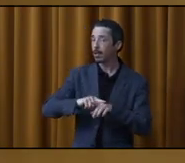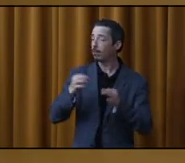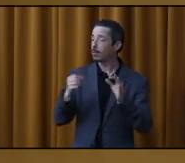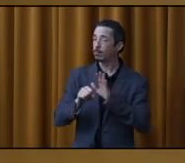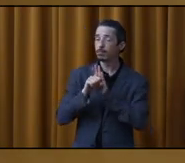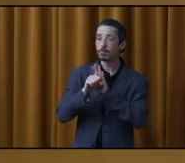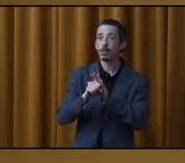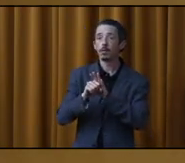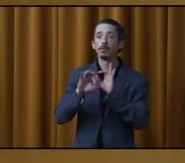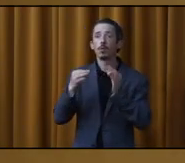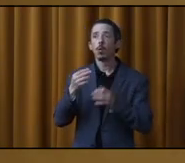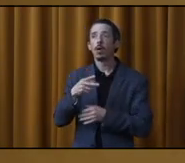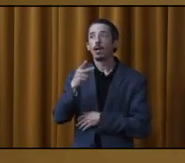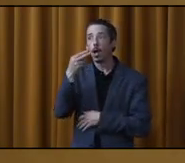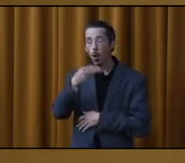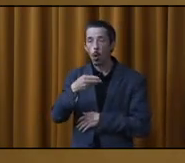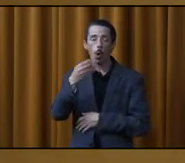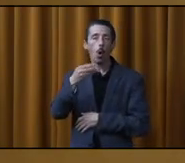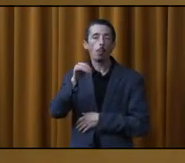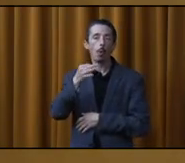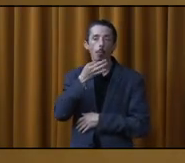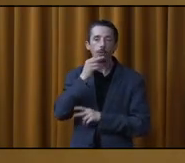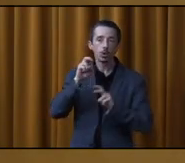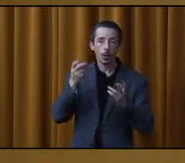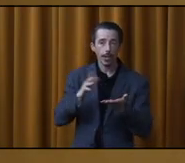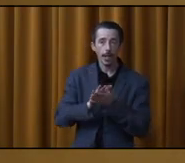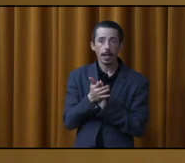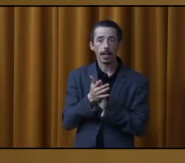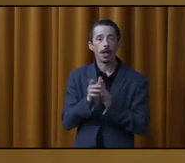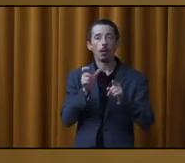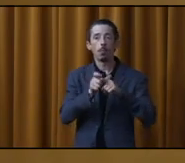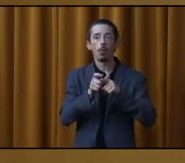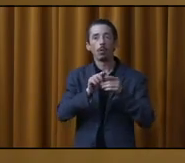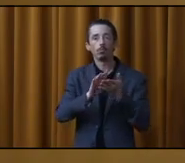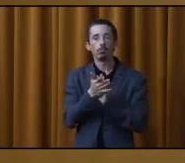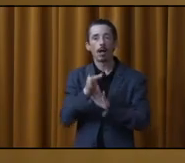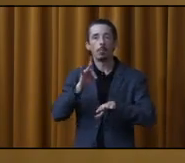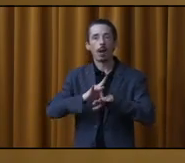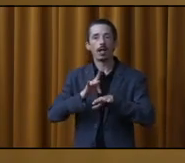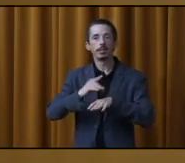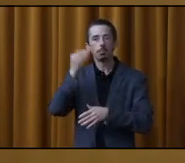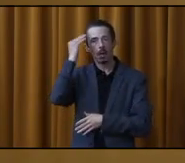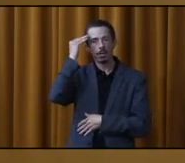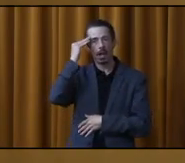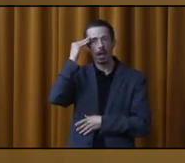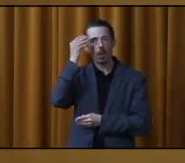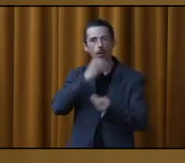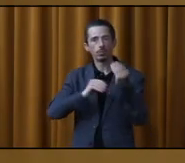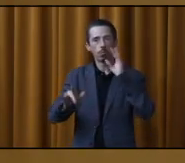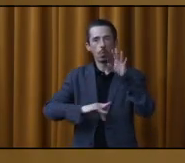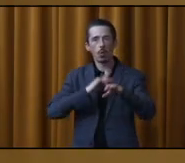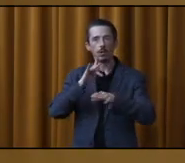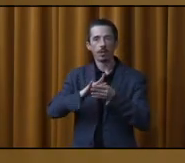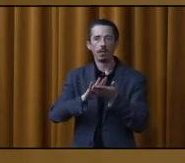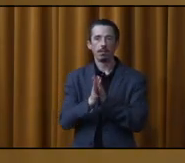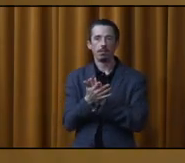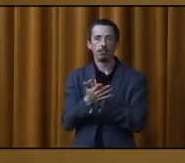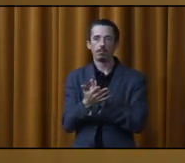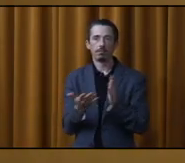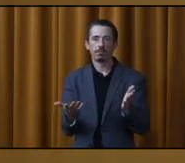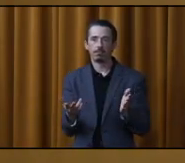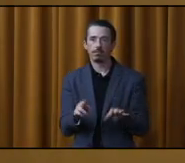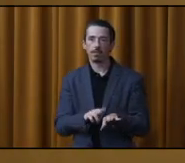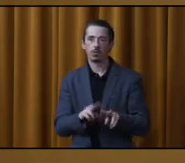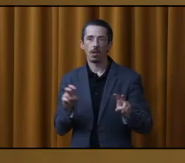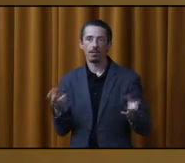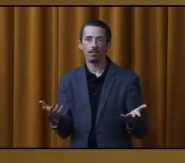moment que l'homosexualité, pardon, a été retirée de la liste des maladies mentales de l'Organisation mondiale de la santé. Donc,